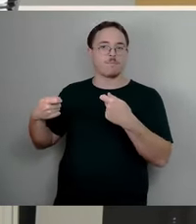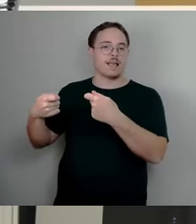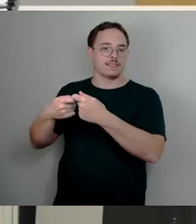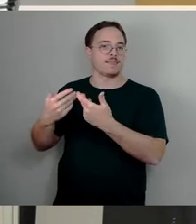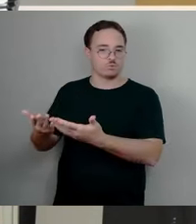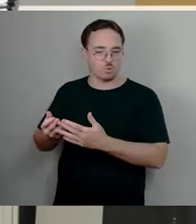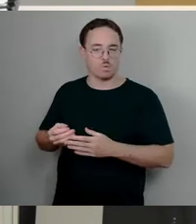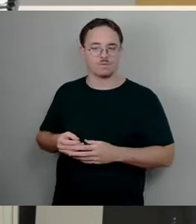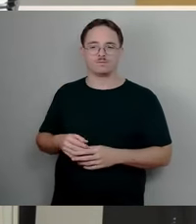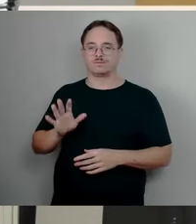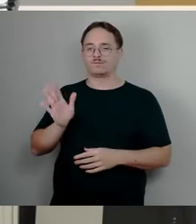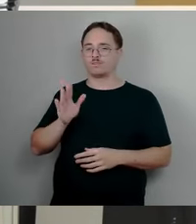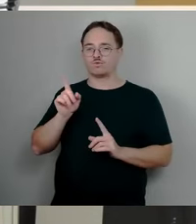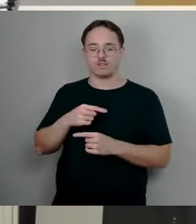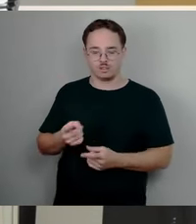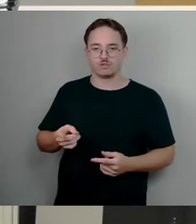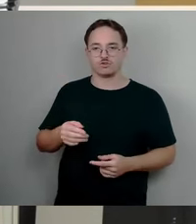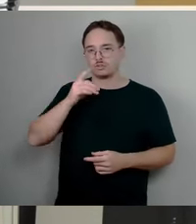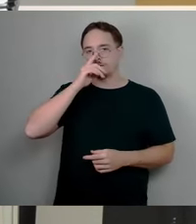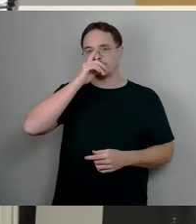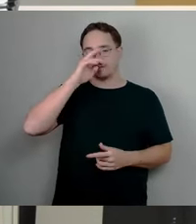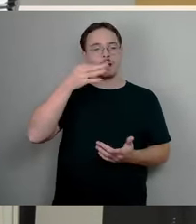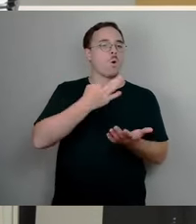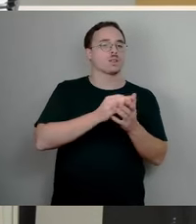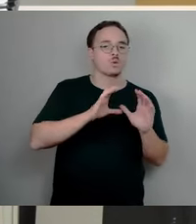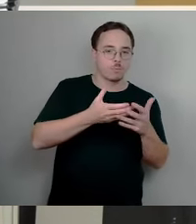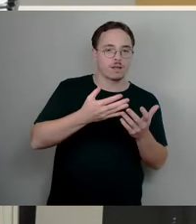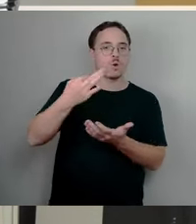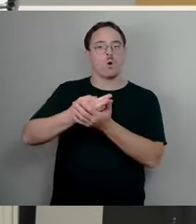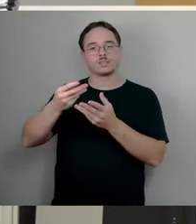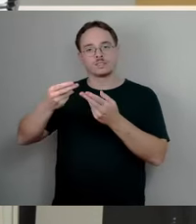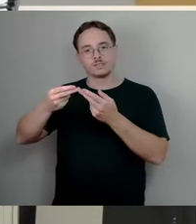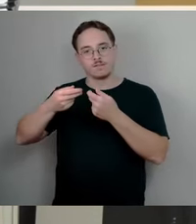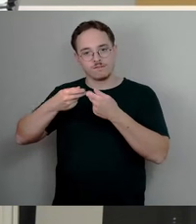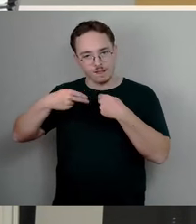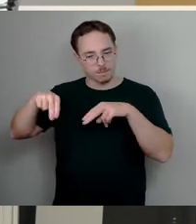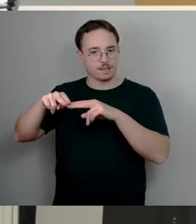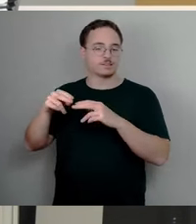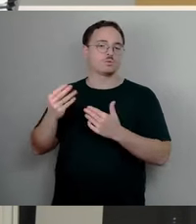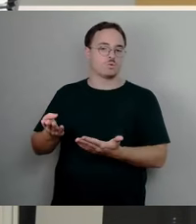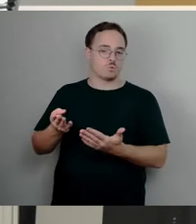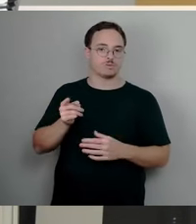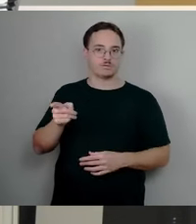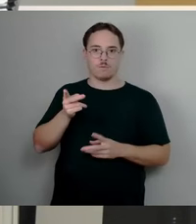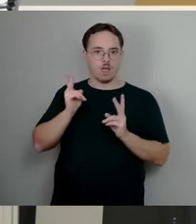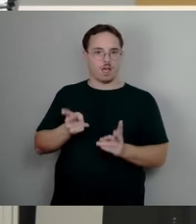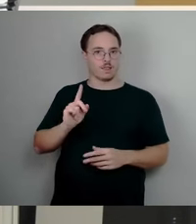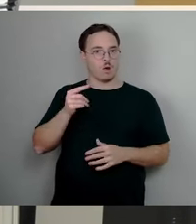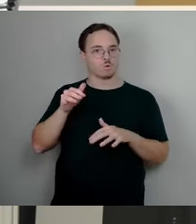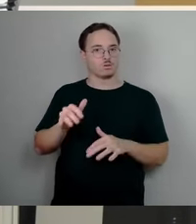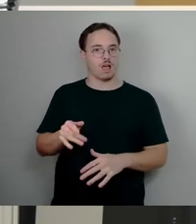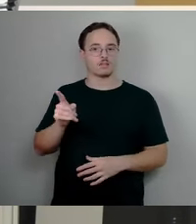Ortsvereine, wie auch immer sie sich nennen in den einzelnen Parteien, haben genauso das Recht aus unserer Sicht, in diesem Haus eine Veranstaltung